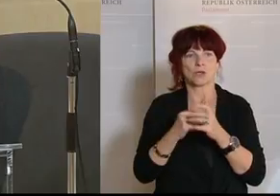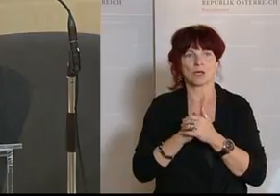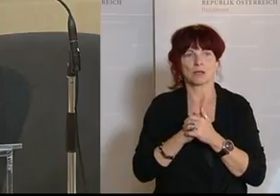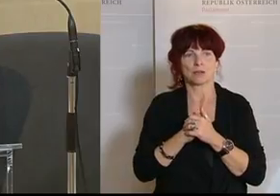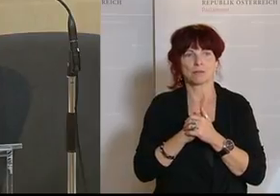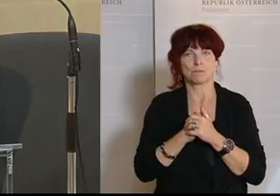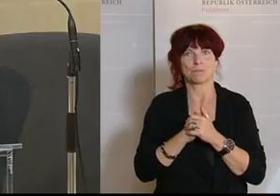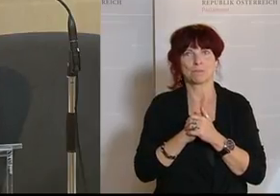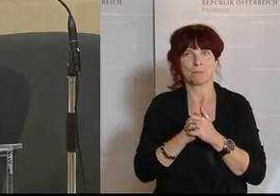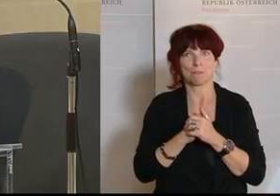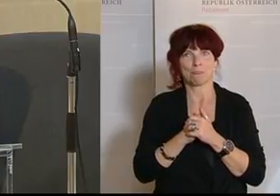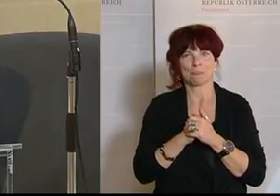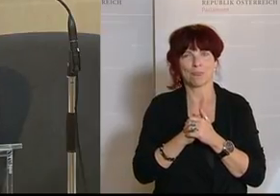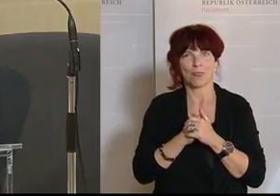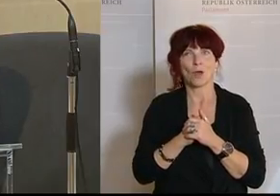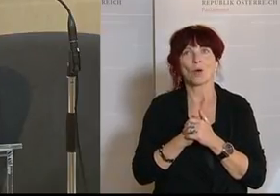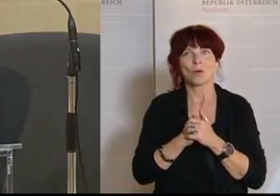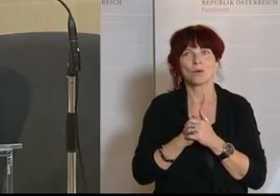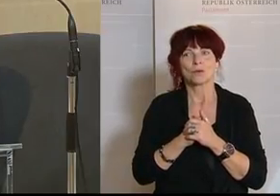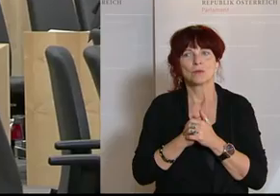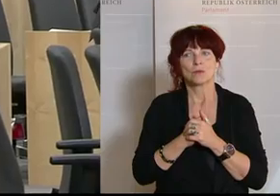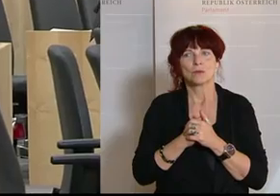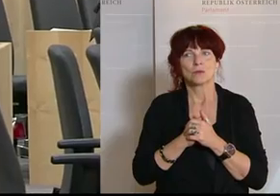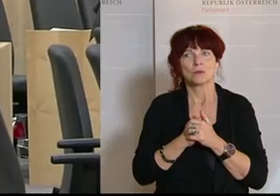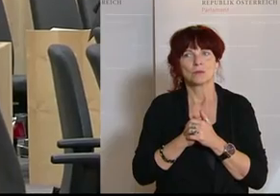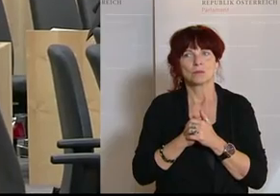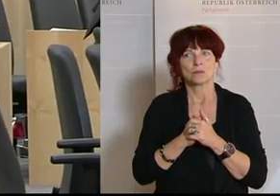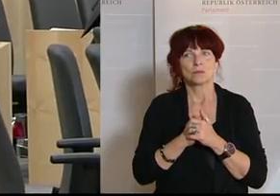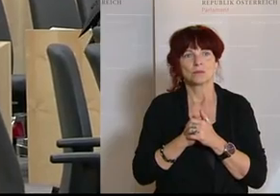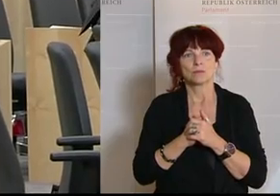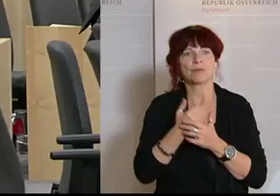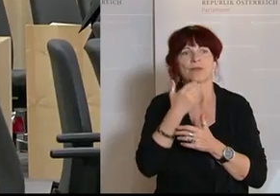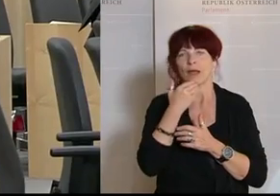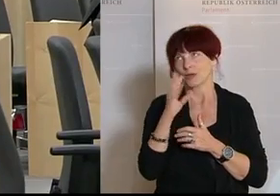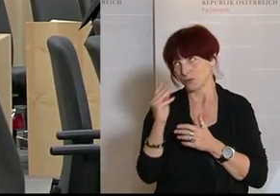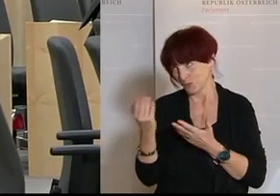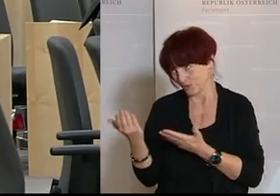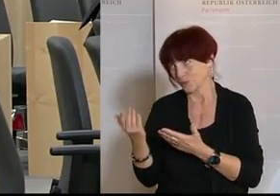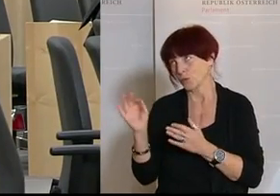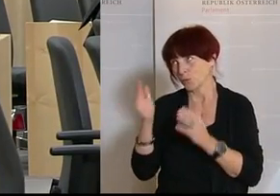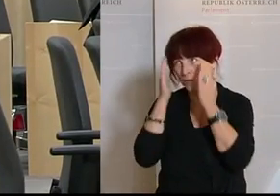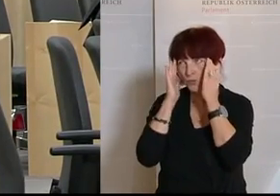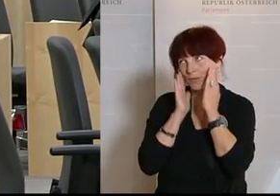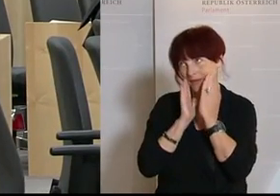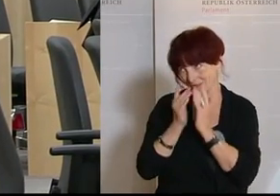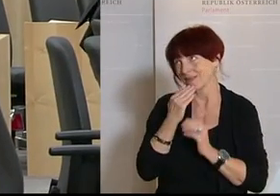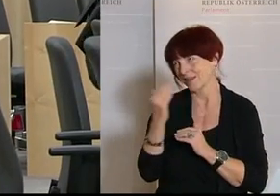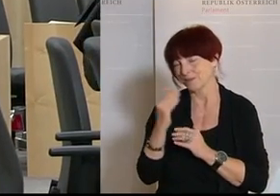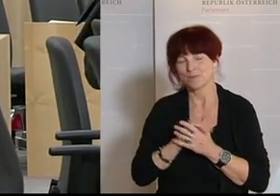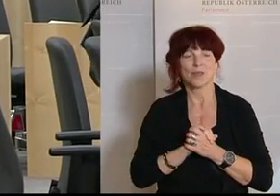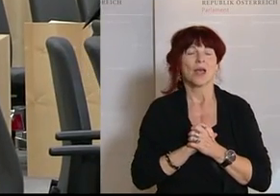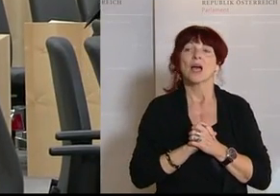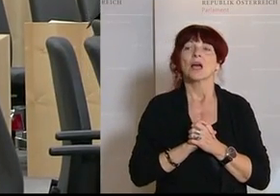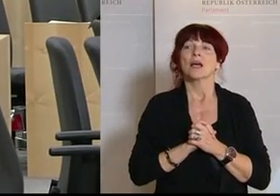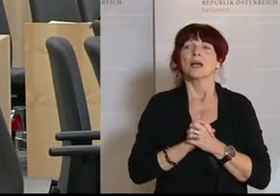die, danke, diese